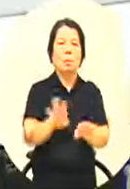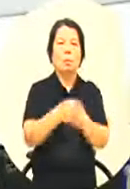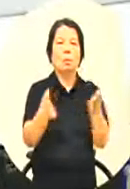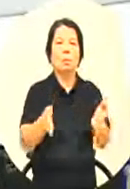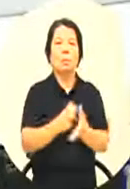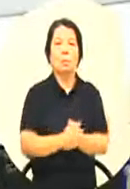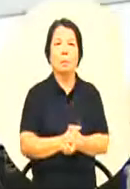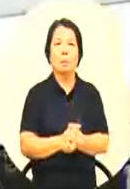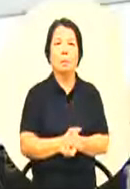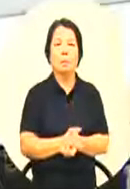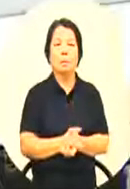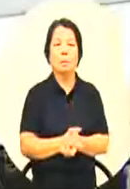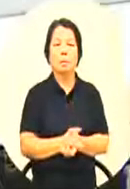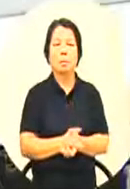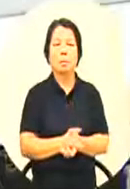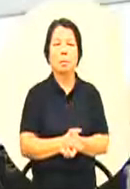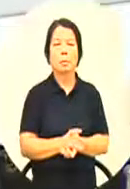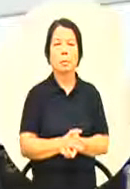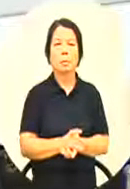好 我请相关